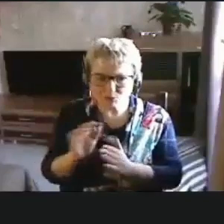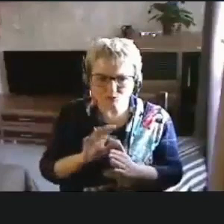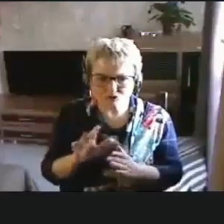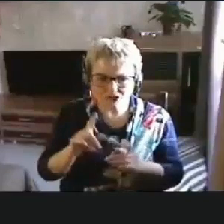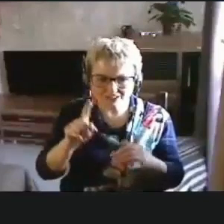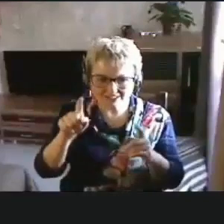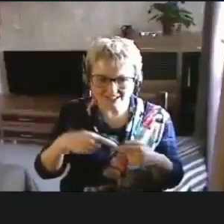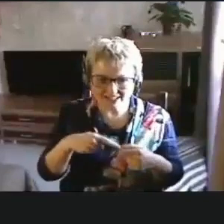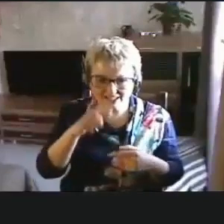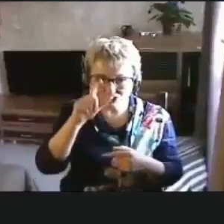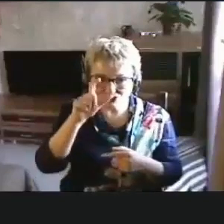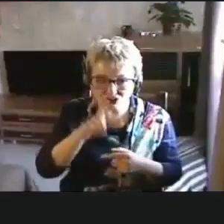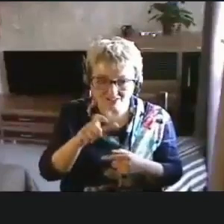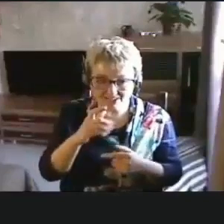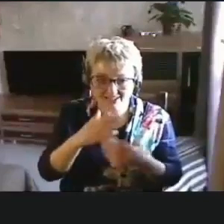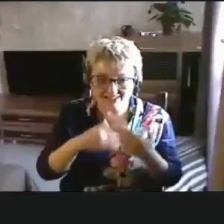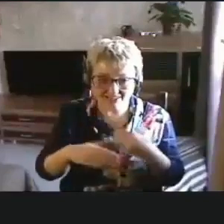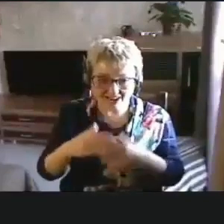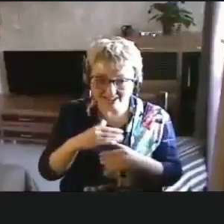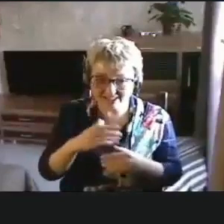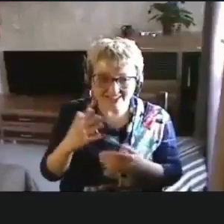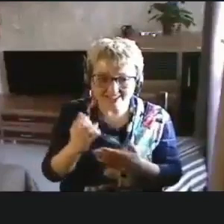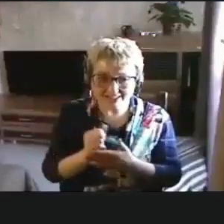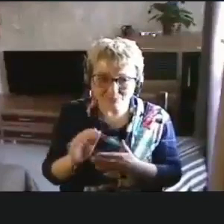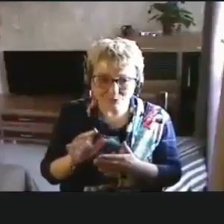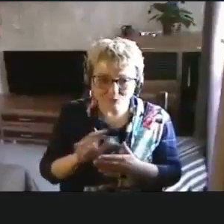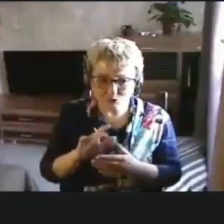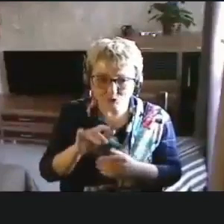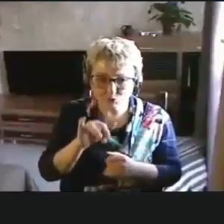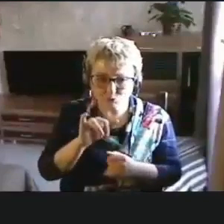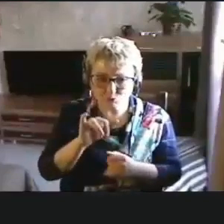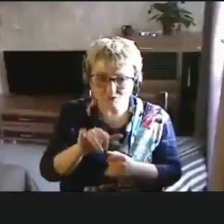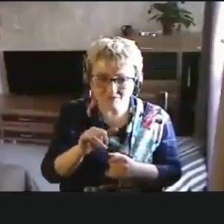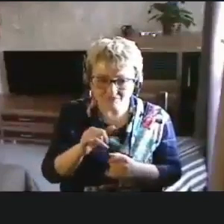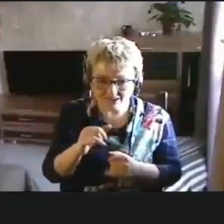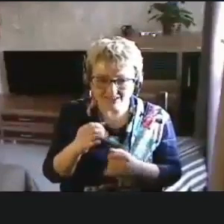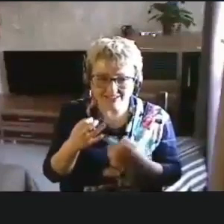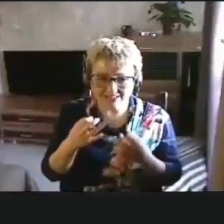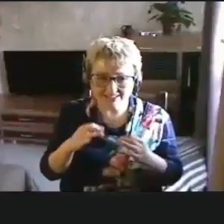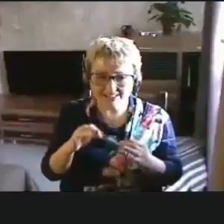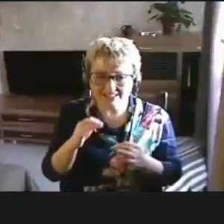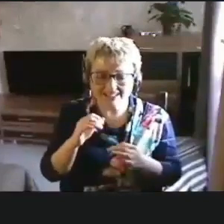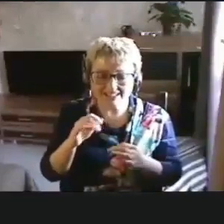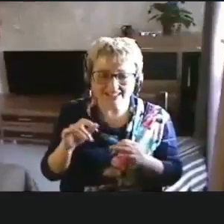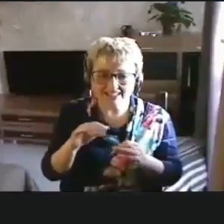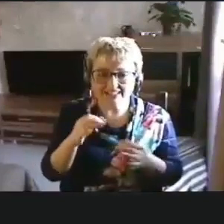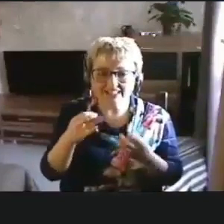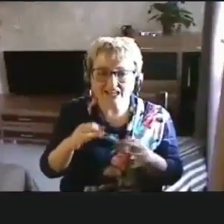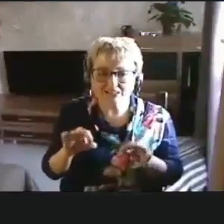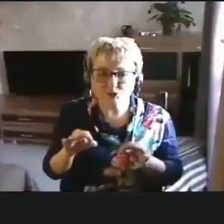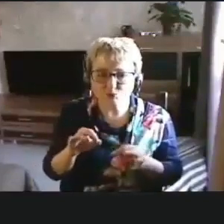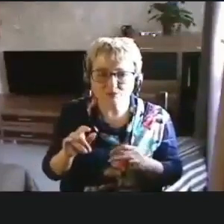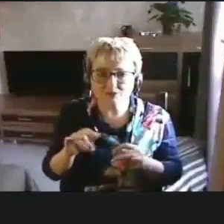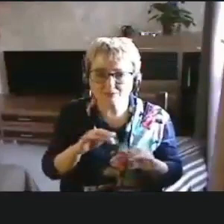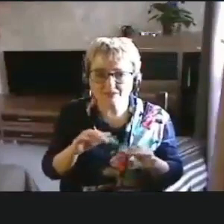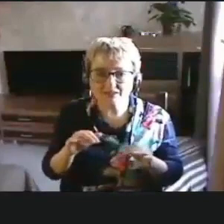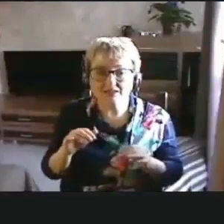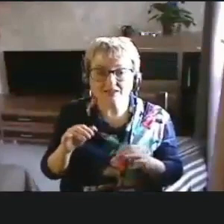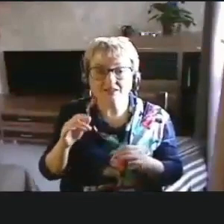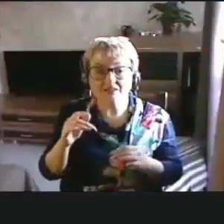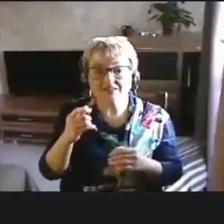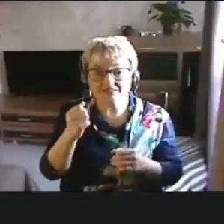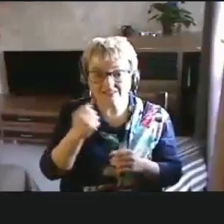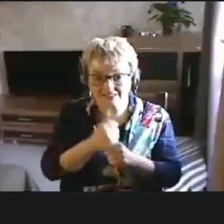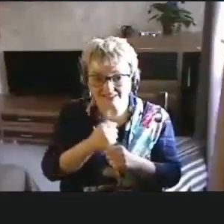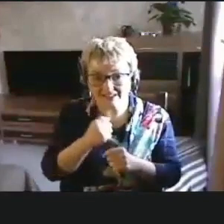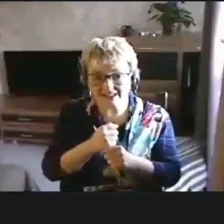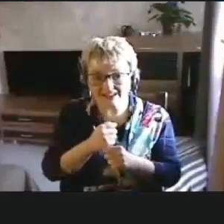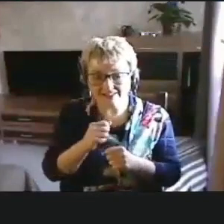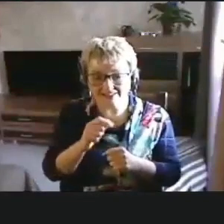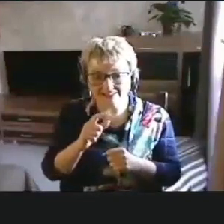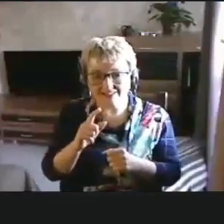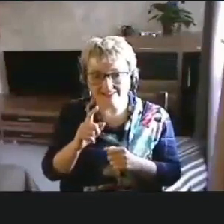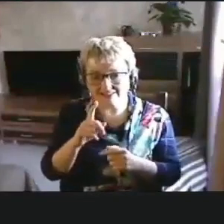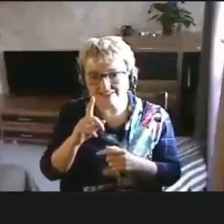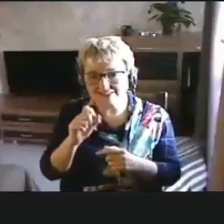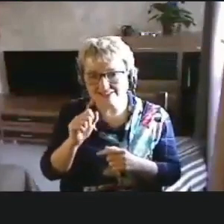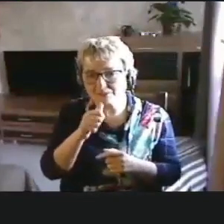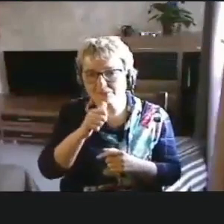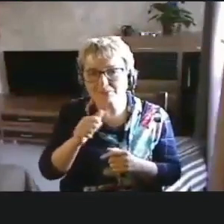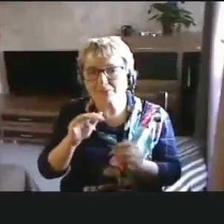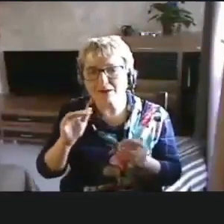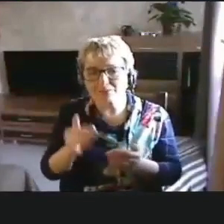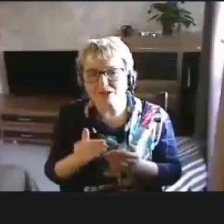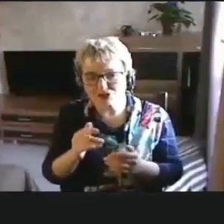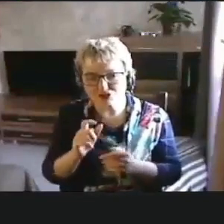человека с инвалидностью, не получается у вас сделать доступным, ну тогда сделайте замах поменьше,